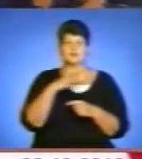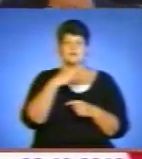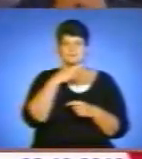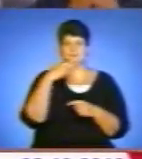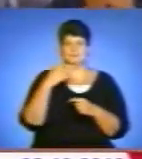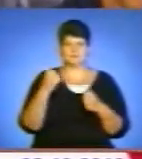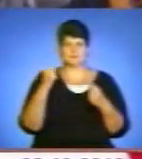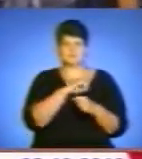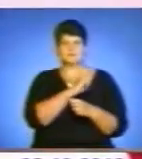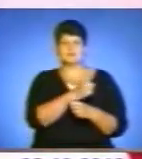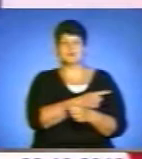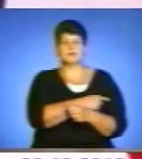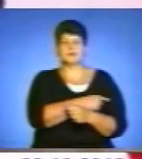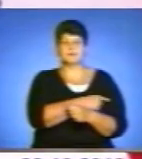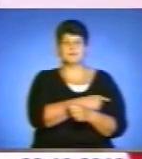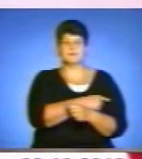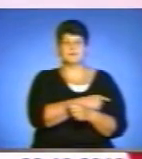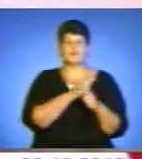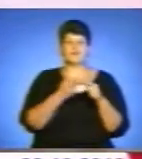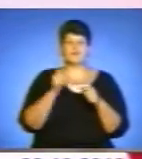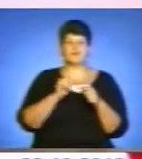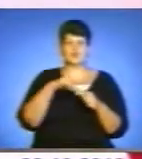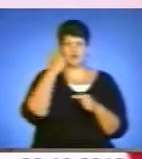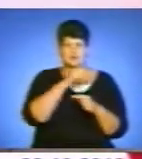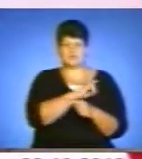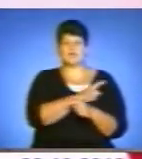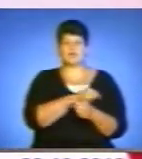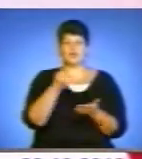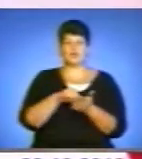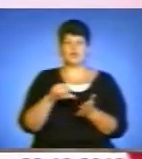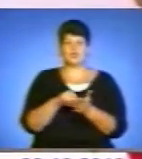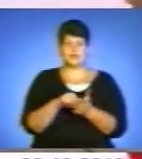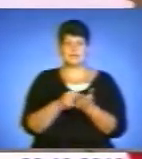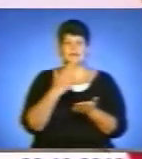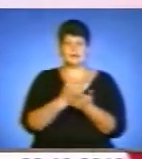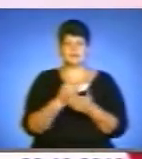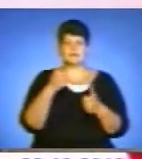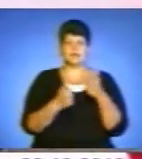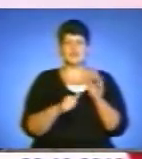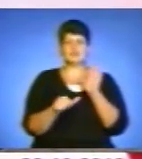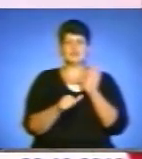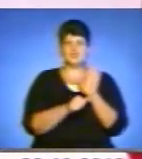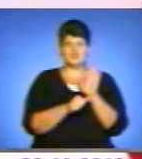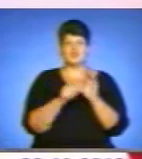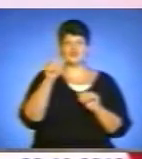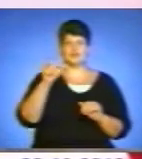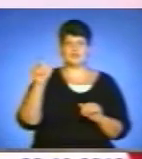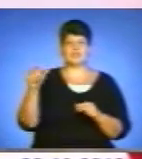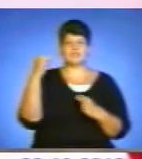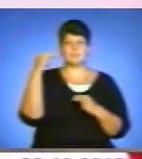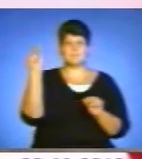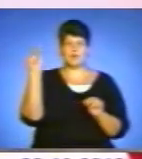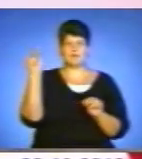різних вагових категорій. Цього року сильні учасники. На наших змаганнях участвують шість чоловік, чемпіонів і